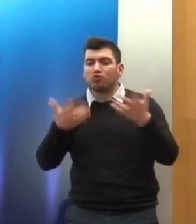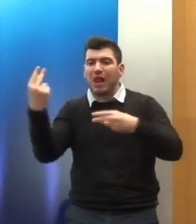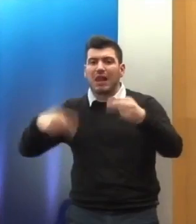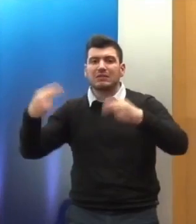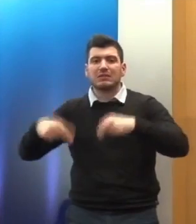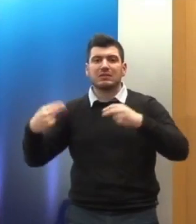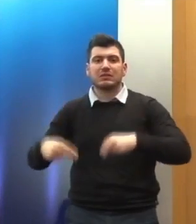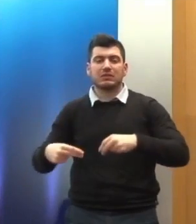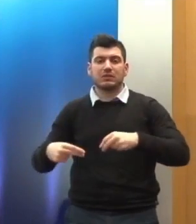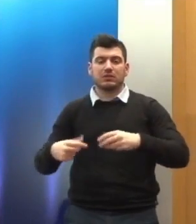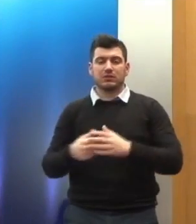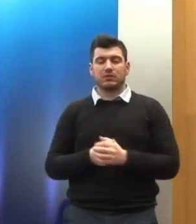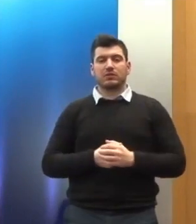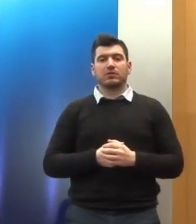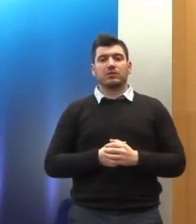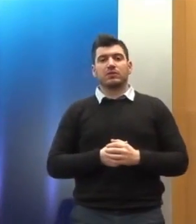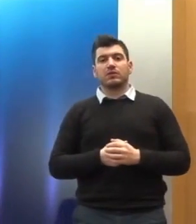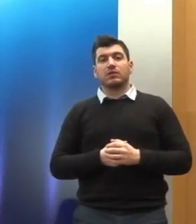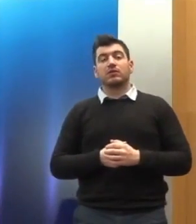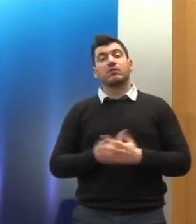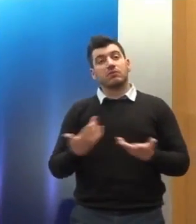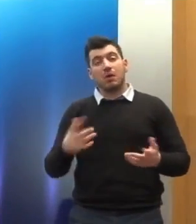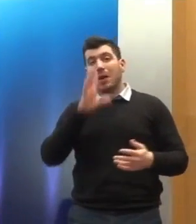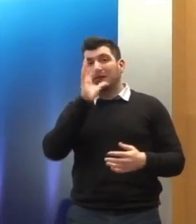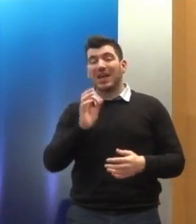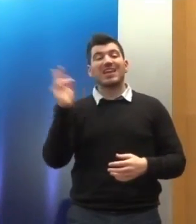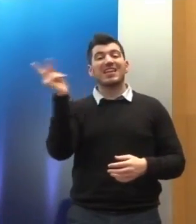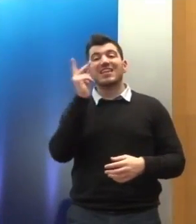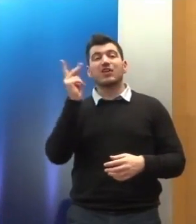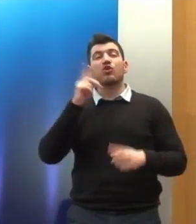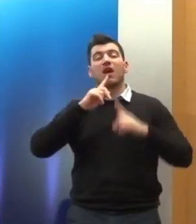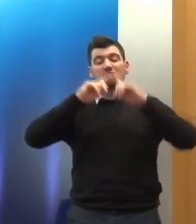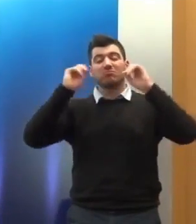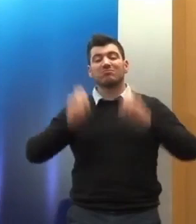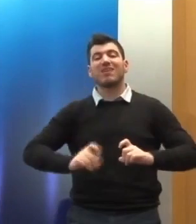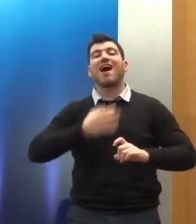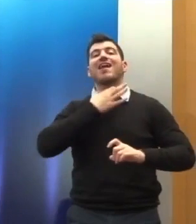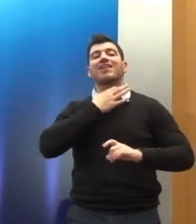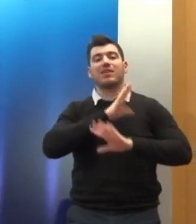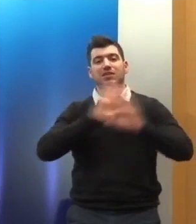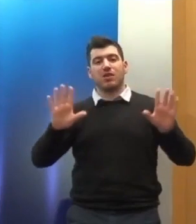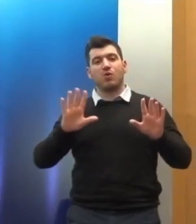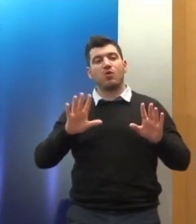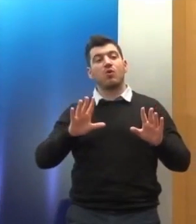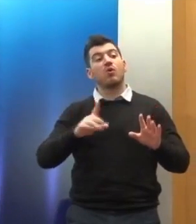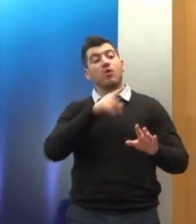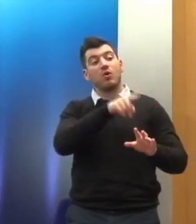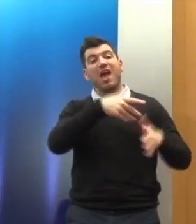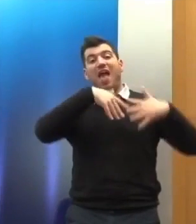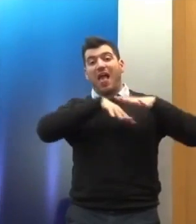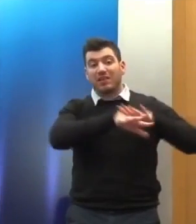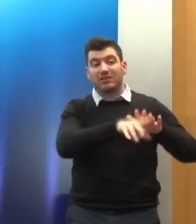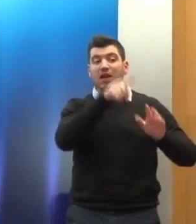σε πρώτη προτερότητα αλλά νομίζω και από πλευράς κοινωνικής αναγκαιότητας για τη χώρα μας θα πρέπει να επανέλθει σε πρώτη γραμμή